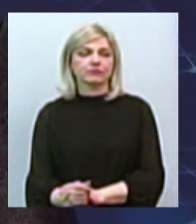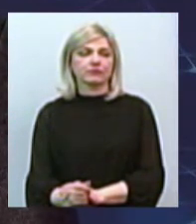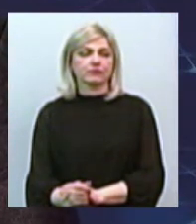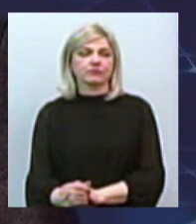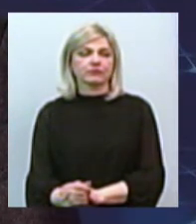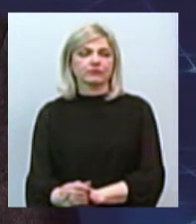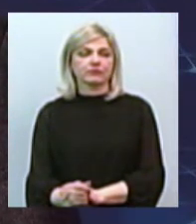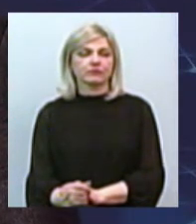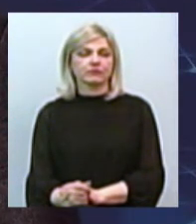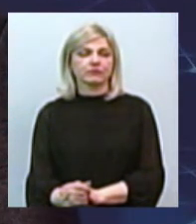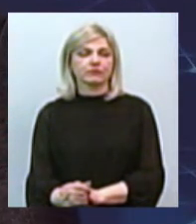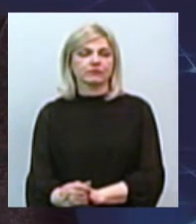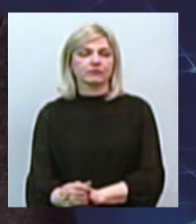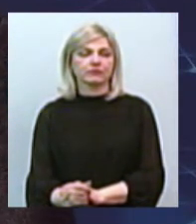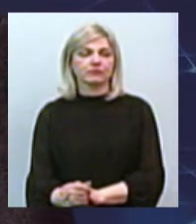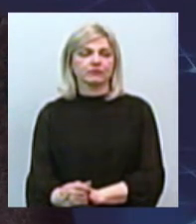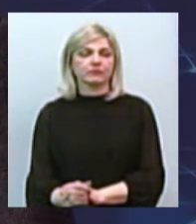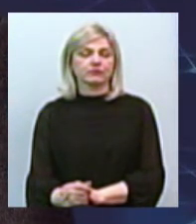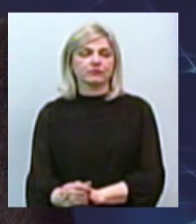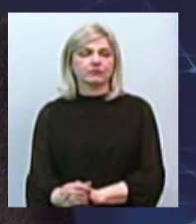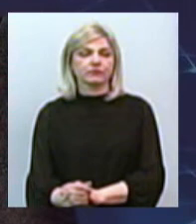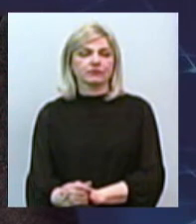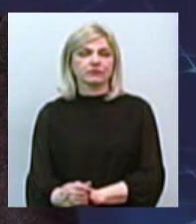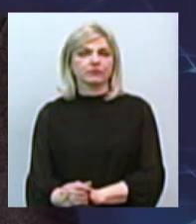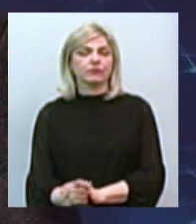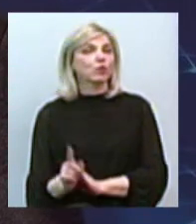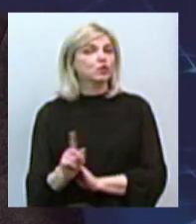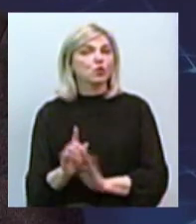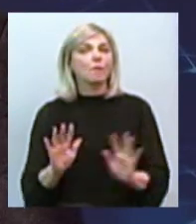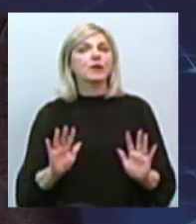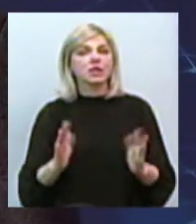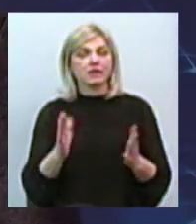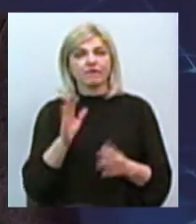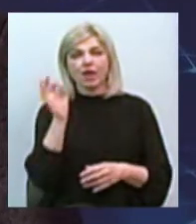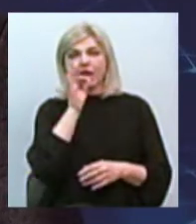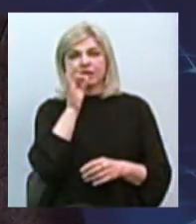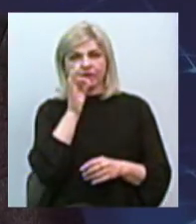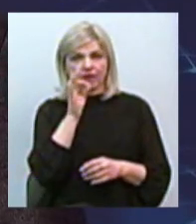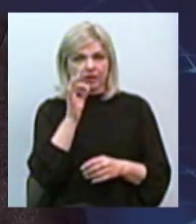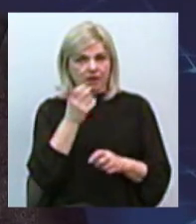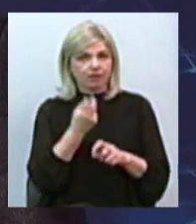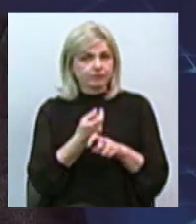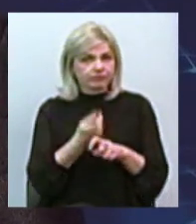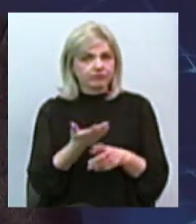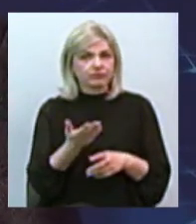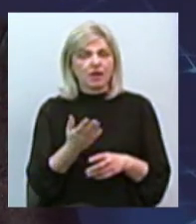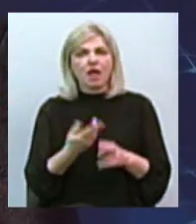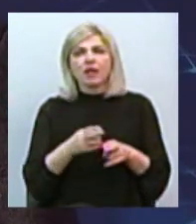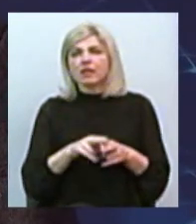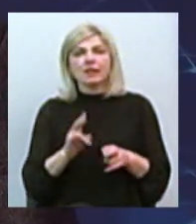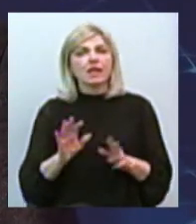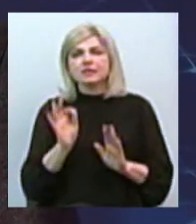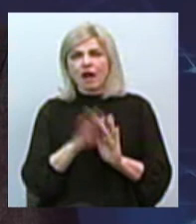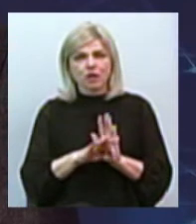СМИ, вполне реально, що відбувалося в гитлеровській Германії. Відь це не сразу відбувалося